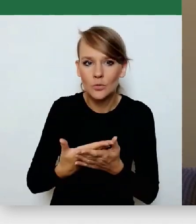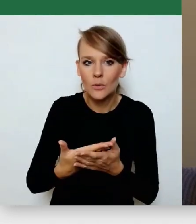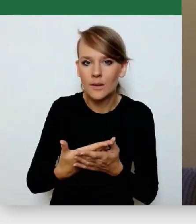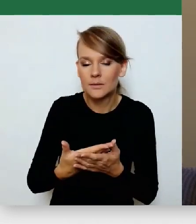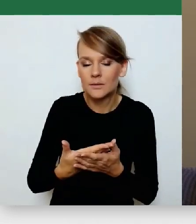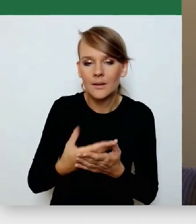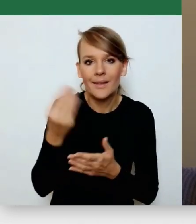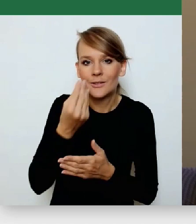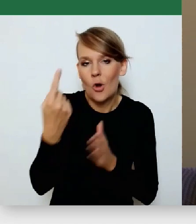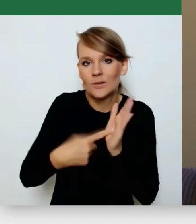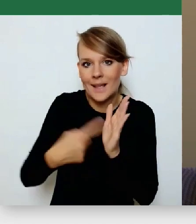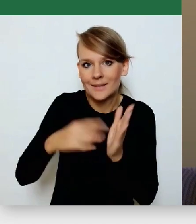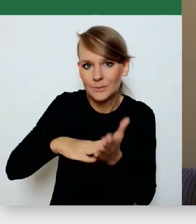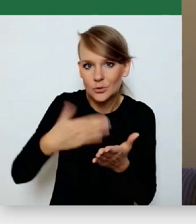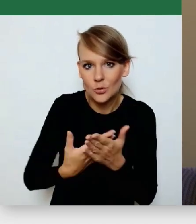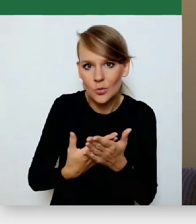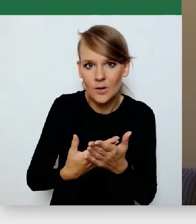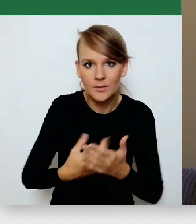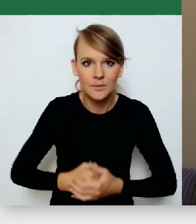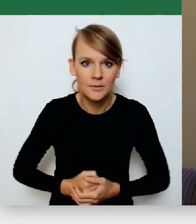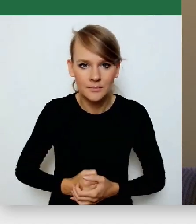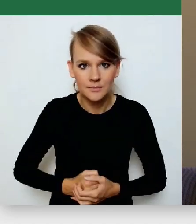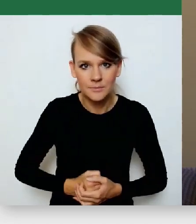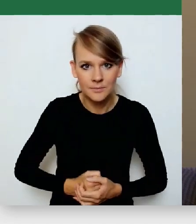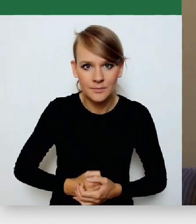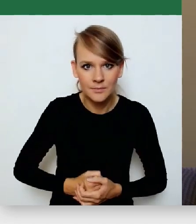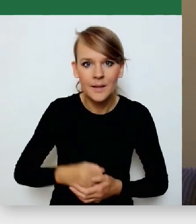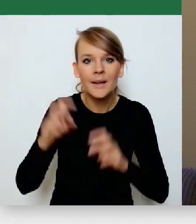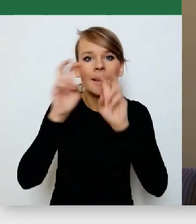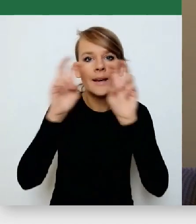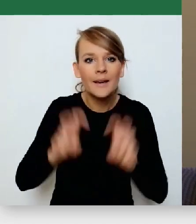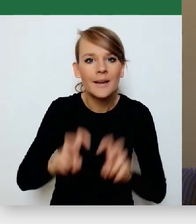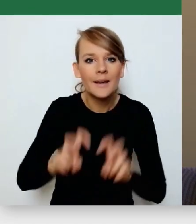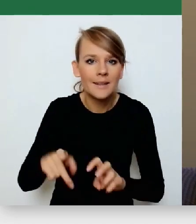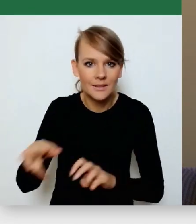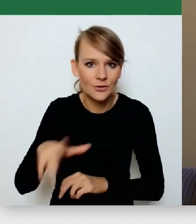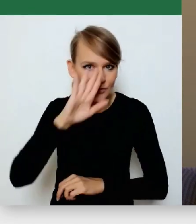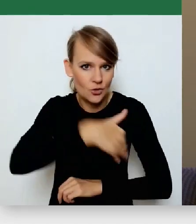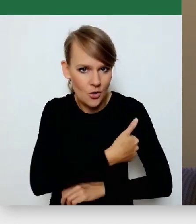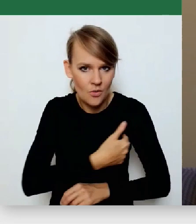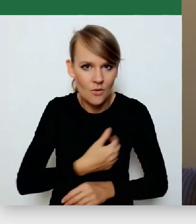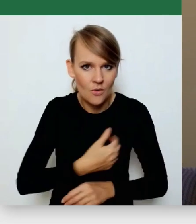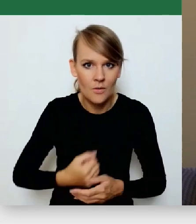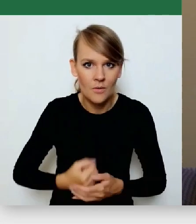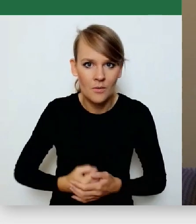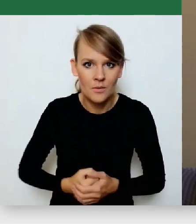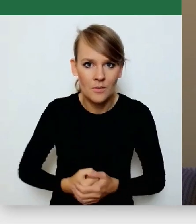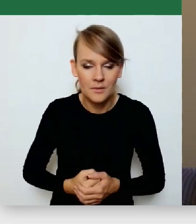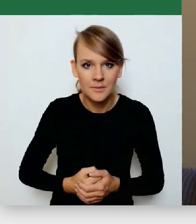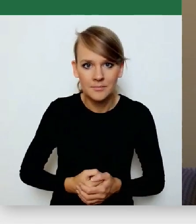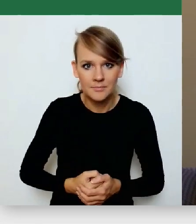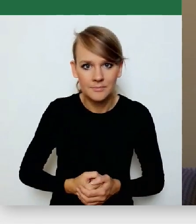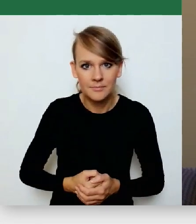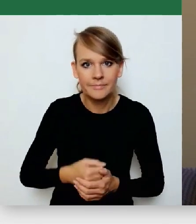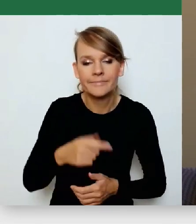przykład to jest Czerwona Kierka, czyli kryzys oświatowy wywołany przez pana